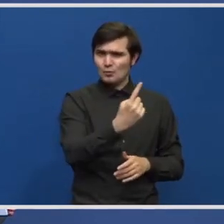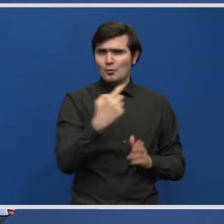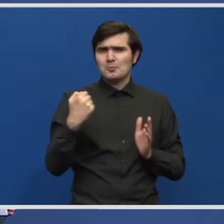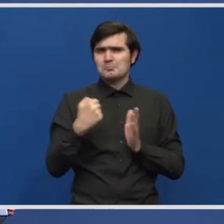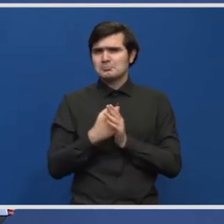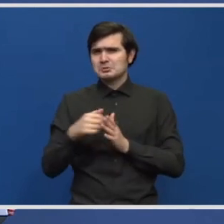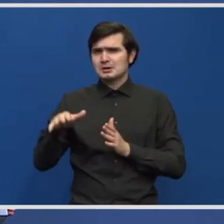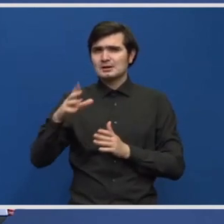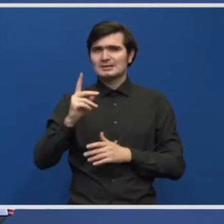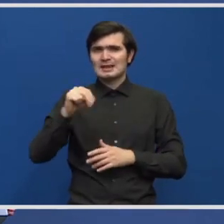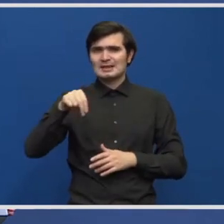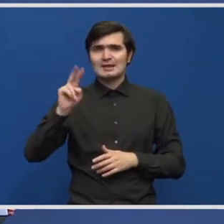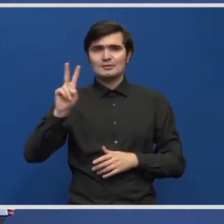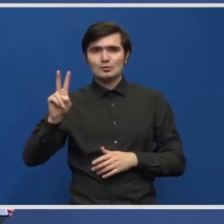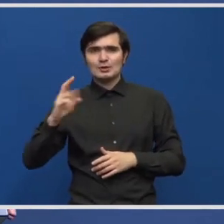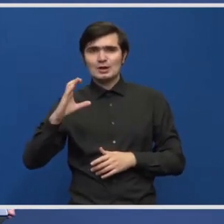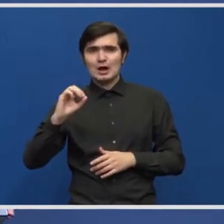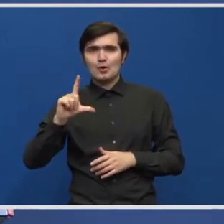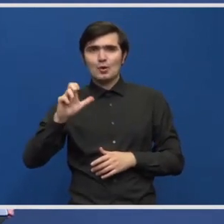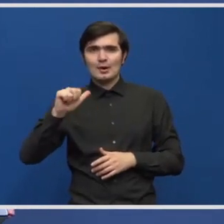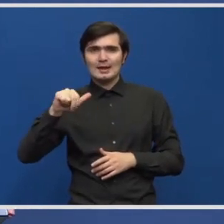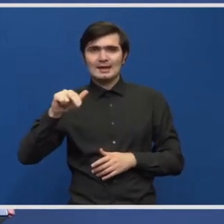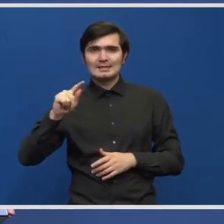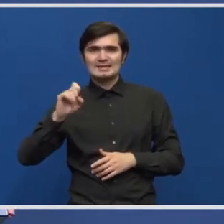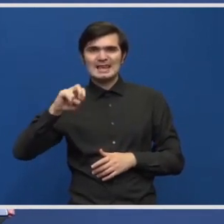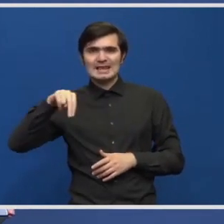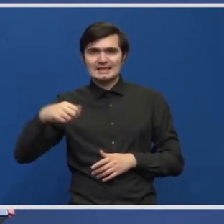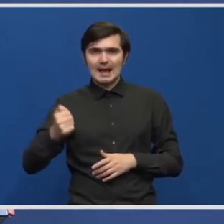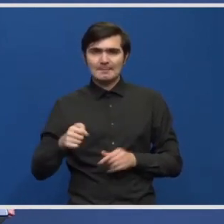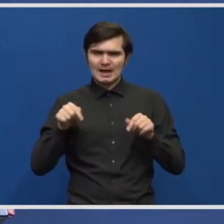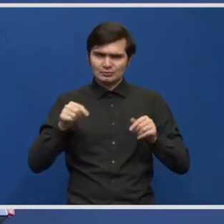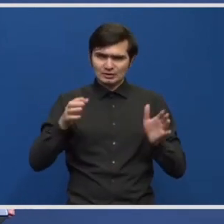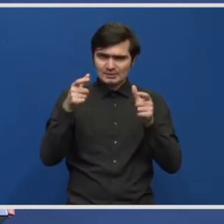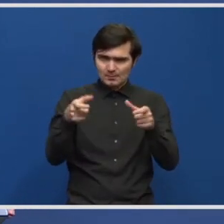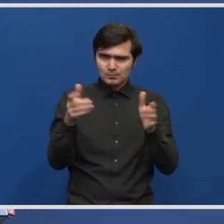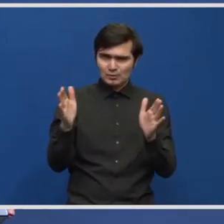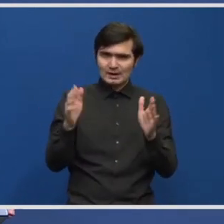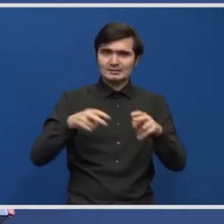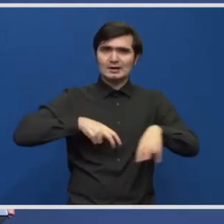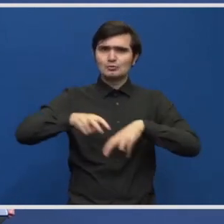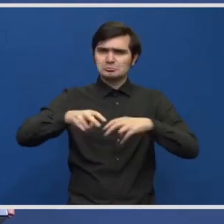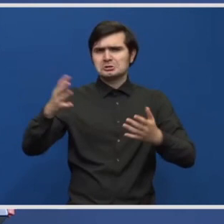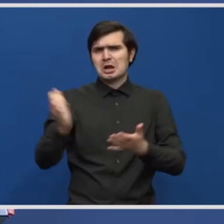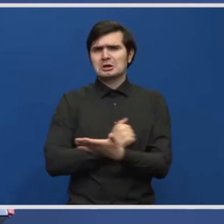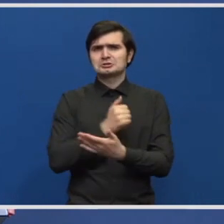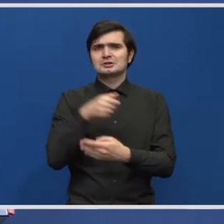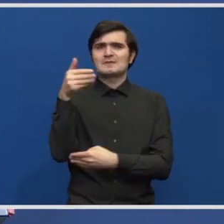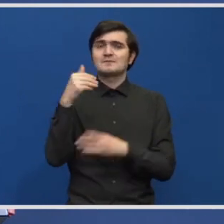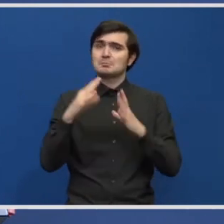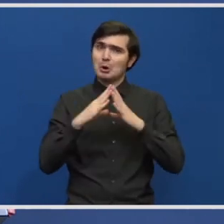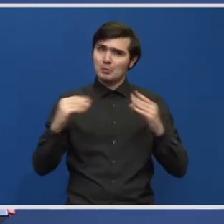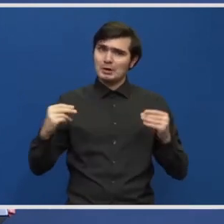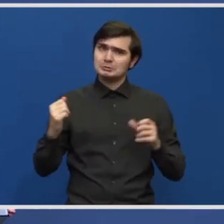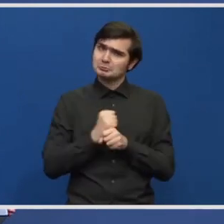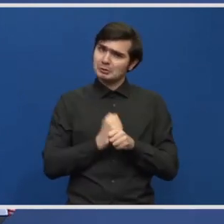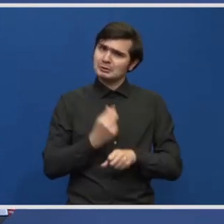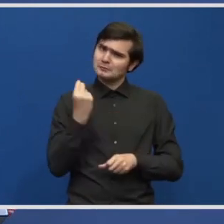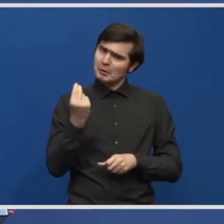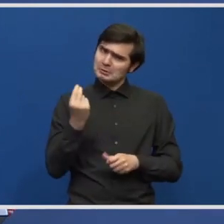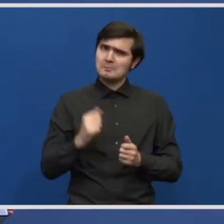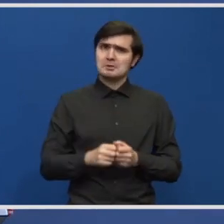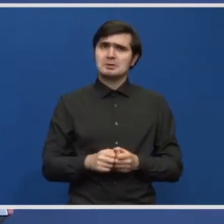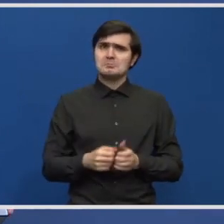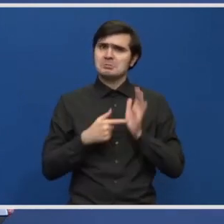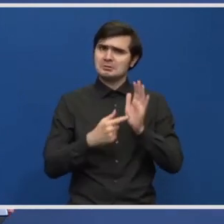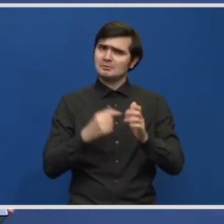și DN2, zona Colentină. Acest sector de autostradă a fost câștigat de o firmă românească care lucrează foarte bine și pe alte proiecte